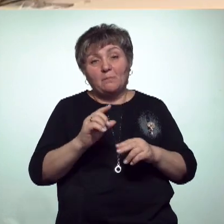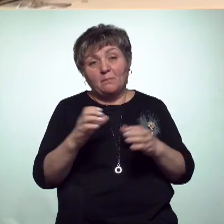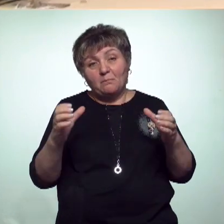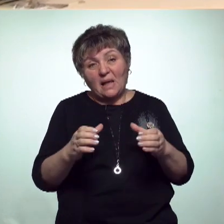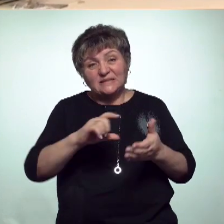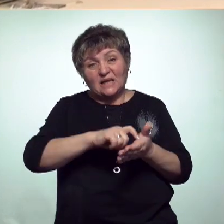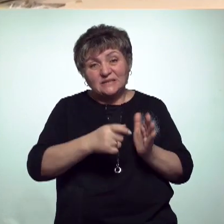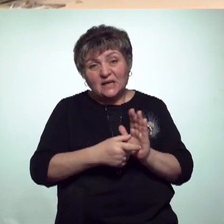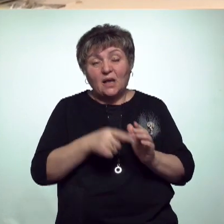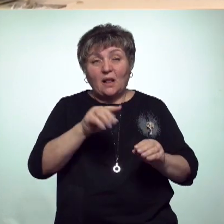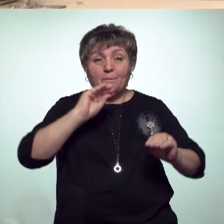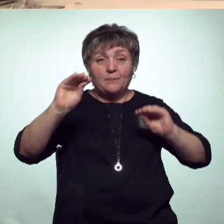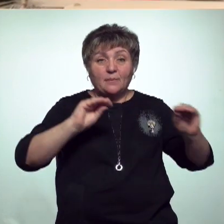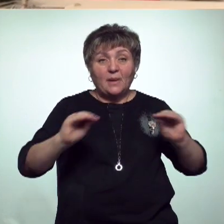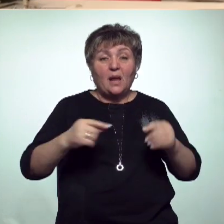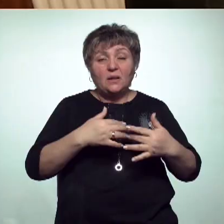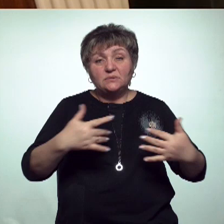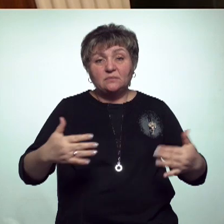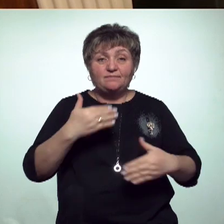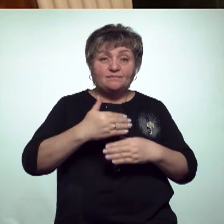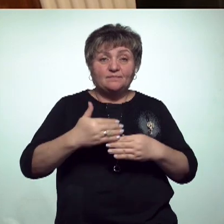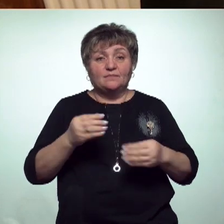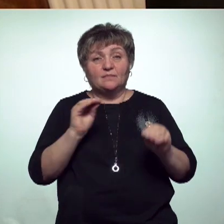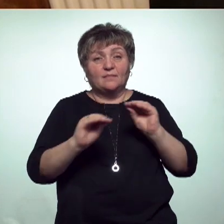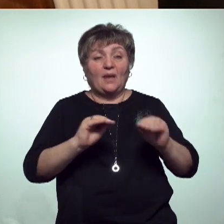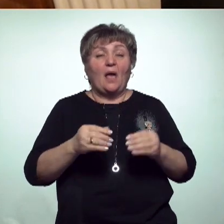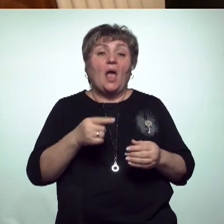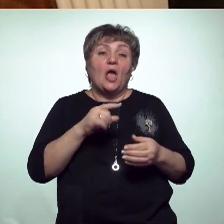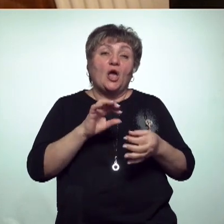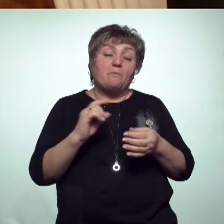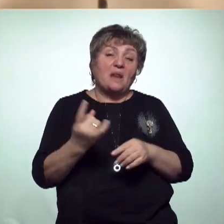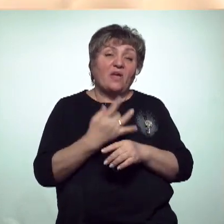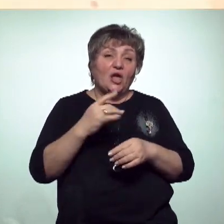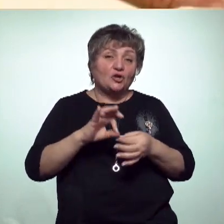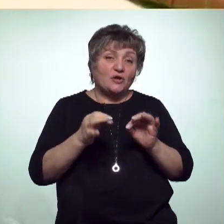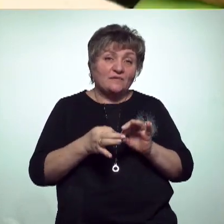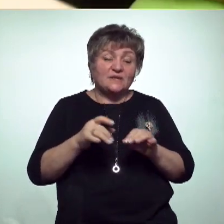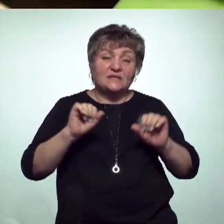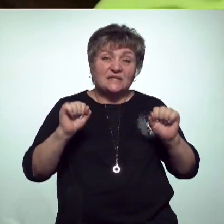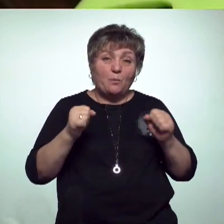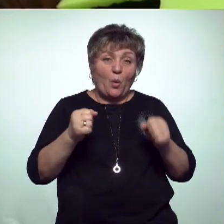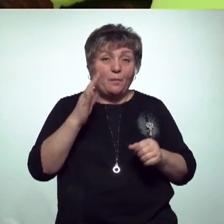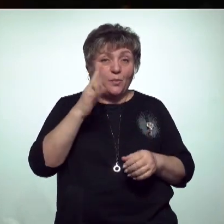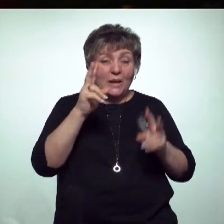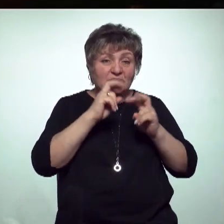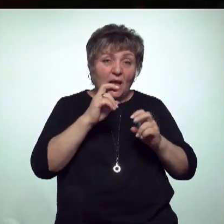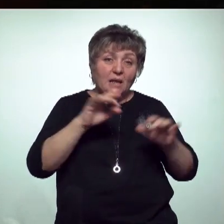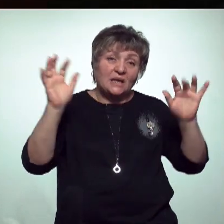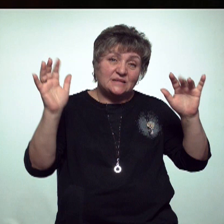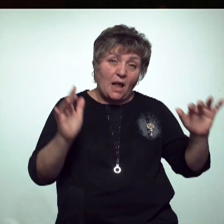работа. Здесь готовят декорации для нового спектакля. Впервые на сцене Ижевского театра. Этой зимой будут искать снег.